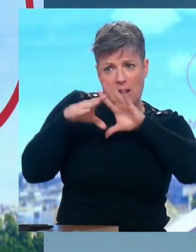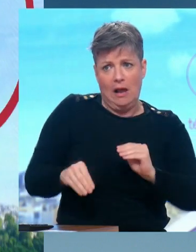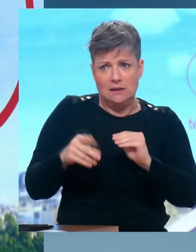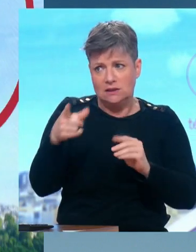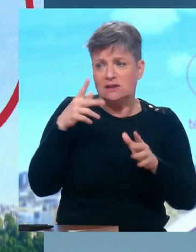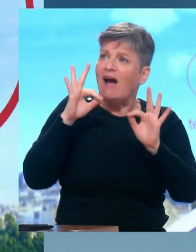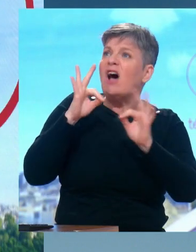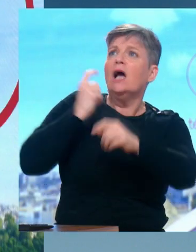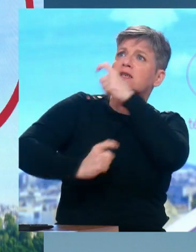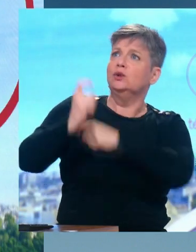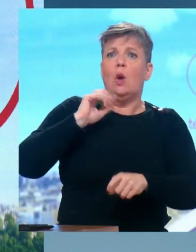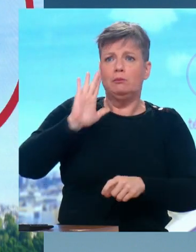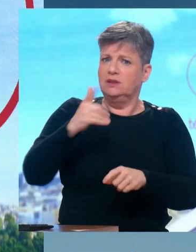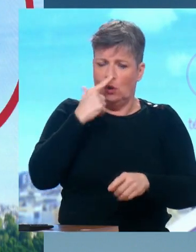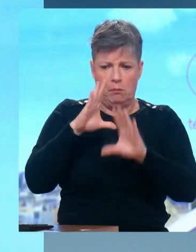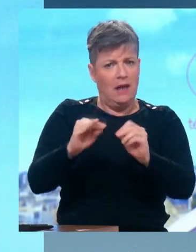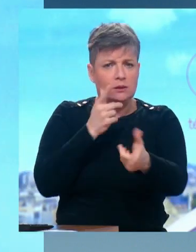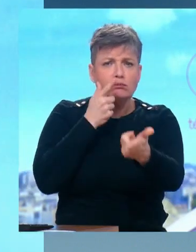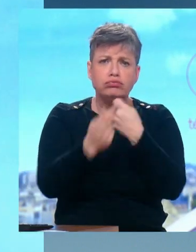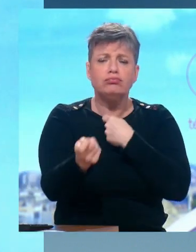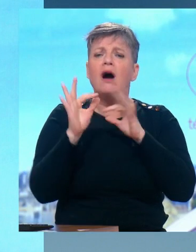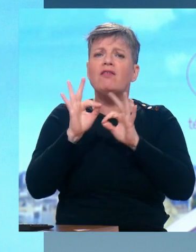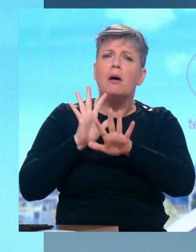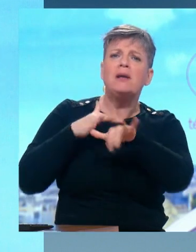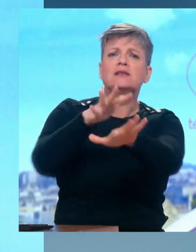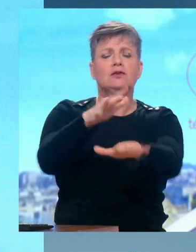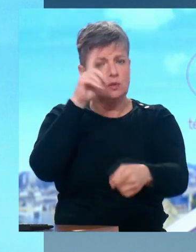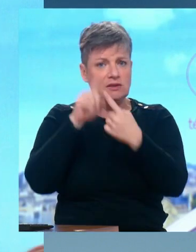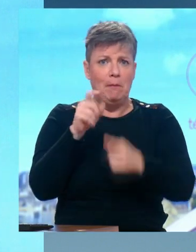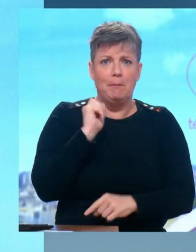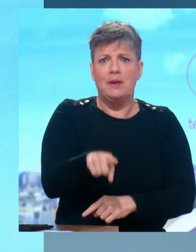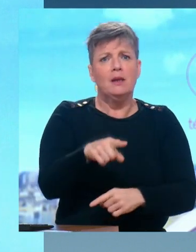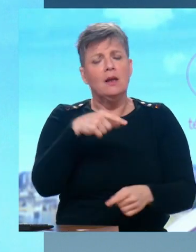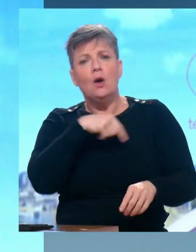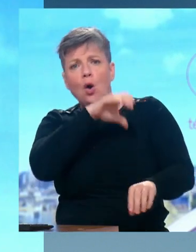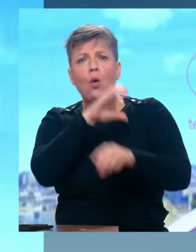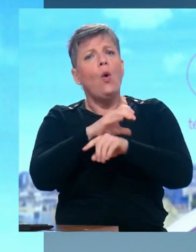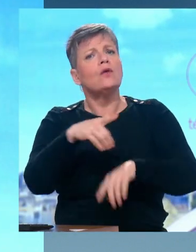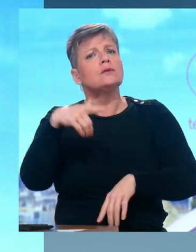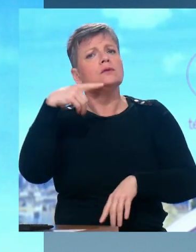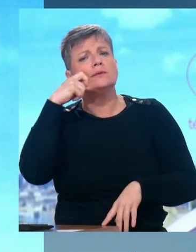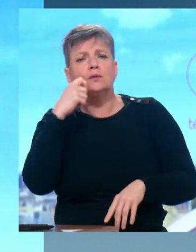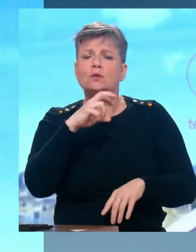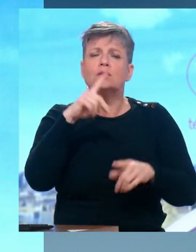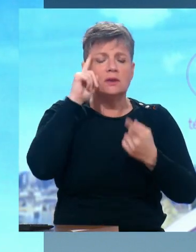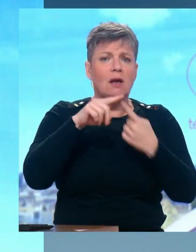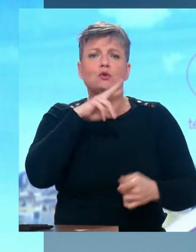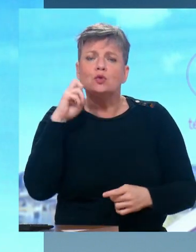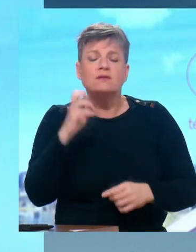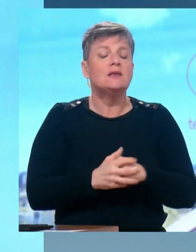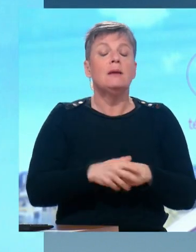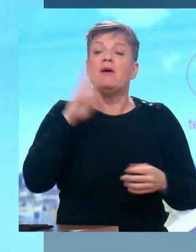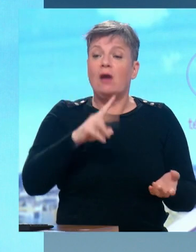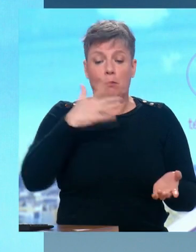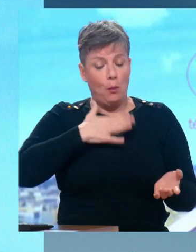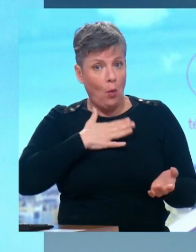regard de son histoire, n'a pas sa place dans un tel rassemblement. – Et pour qu'on soit bien clair, s'il risque de créer… – en tout cas, pour ma part, je ne